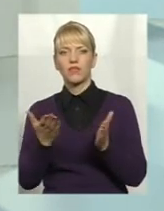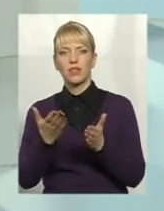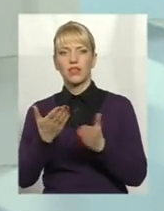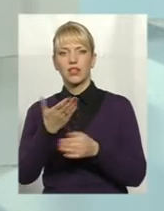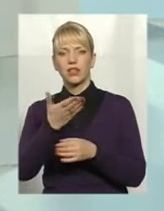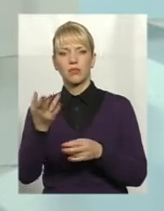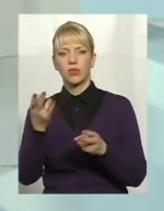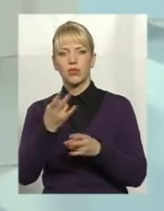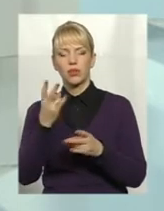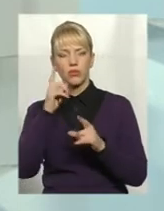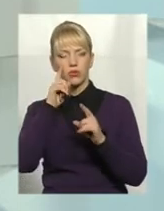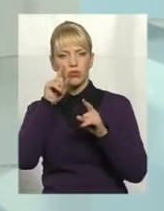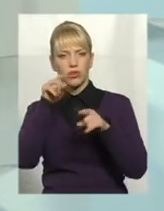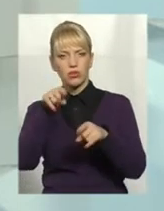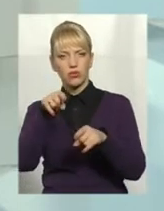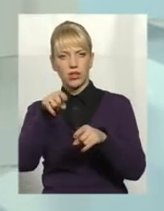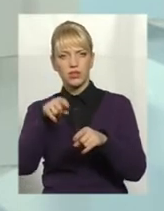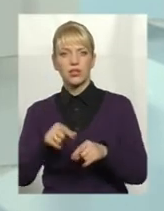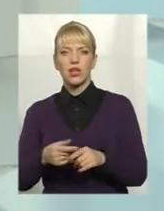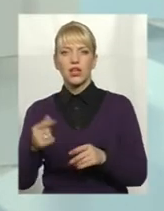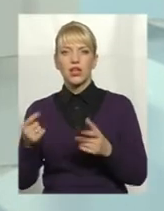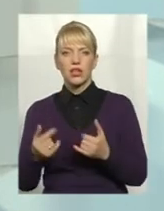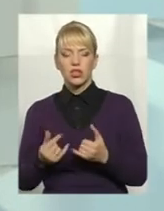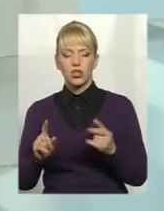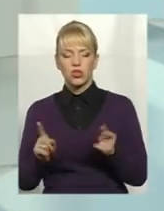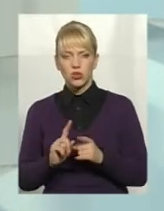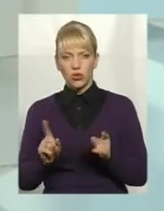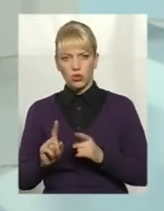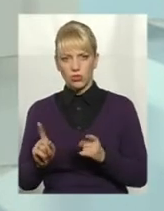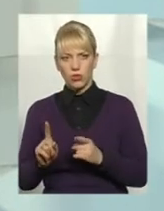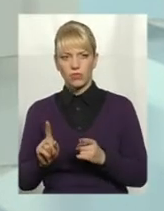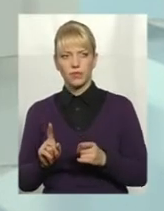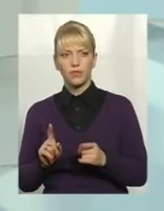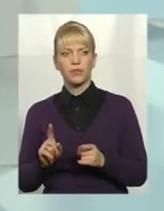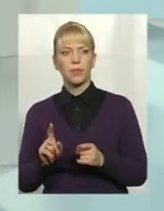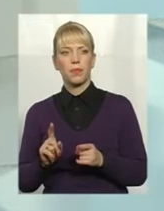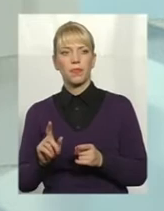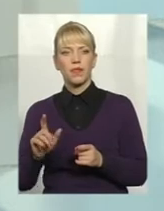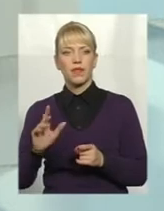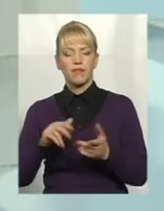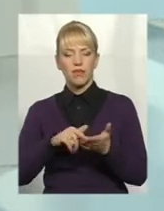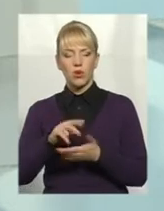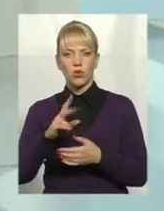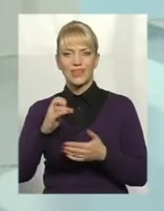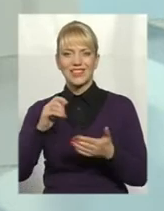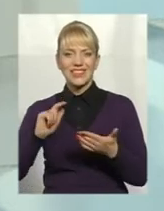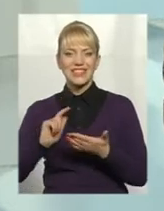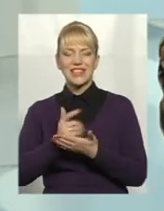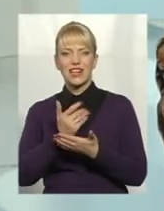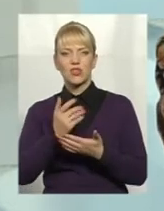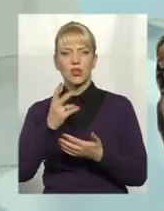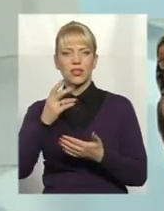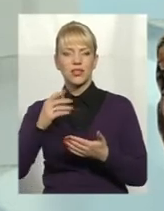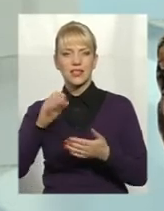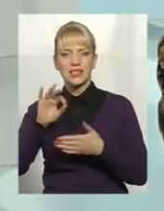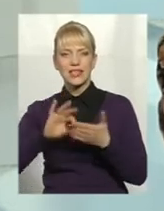необхідно було зорієнтуватися. Так, виходити вже зразу на нові ринки, збути